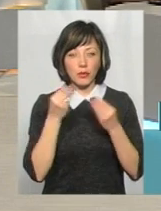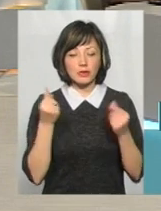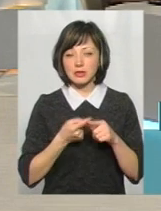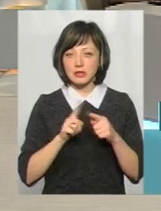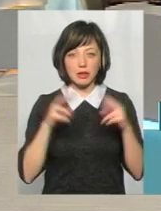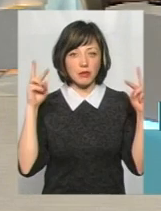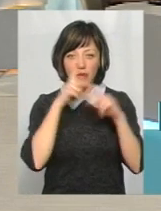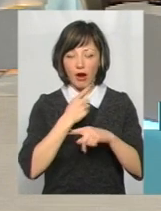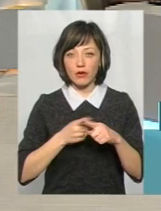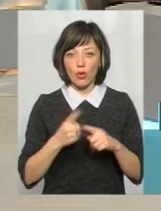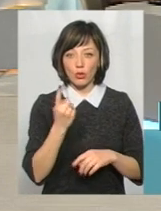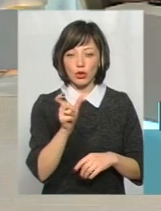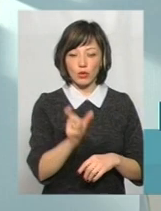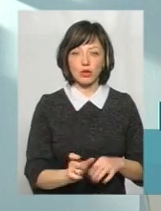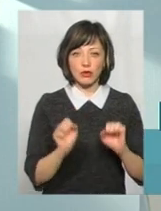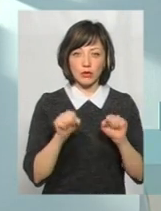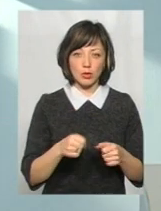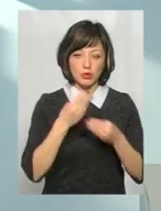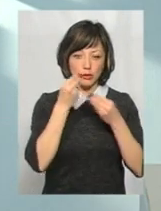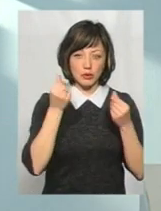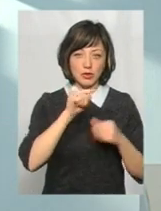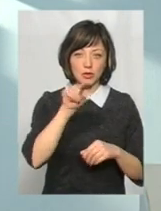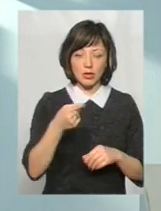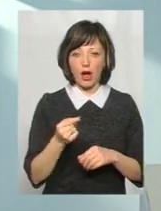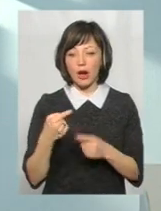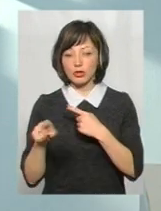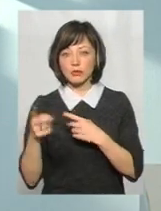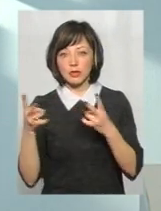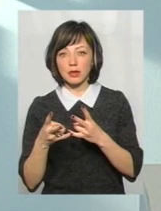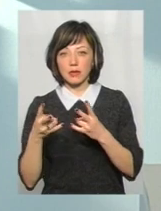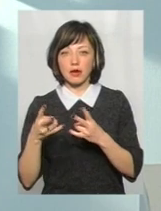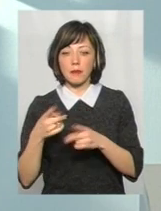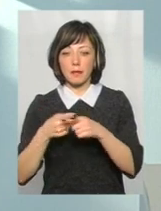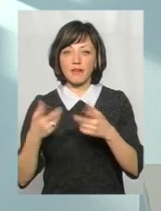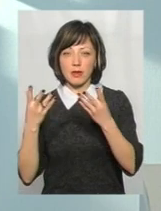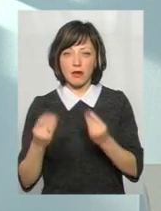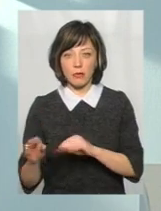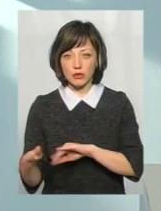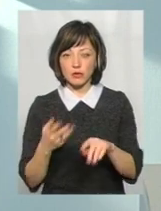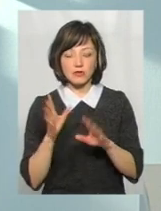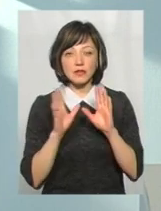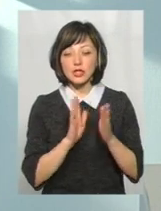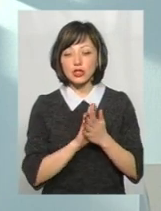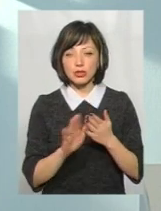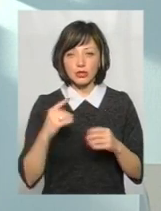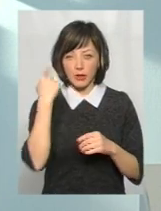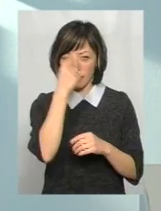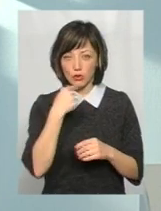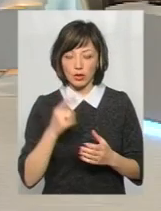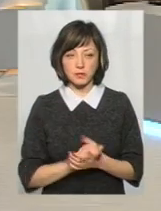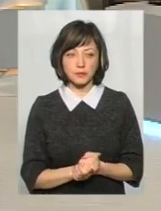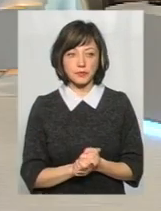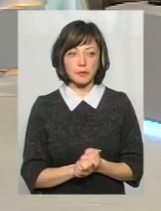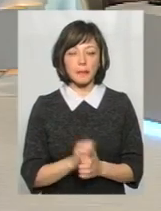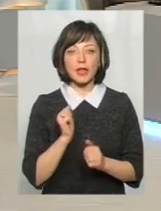Це є неправда, тому що в одній людині це може вивестись за годину, а в іншій потрібно, щоб півдня пройшло. Тобто, тут все дуже індивідуально. Все ж